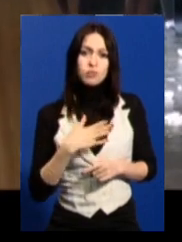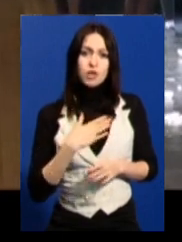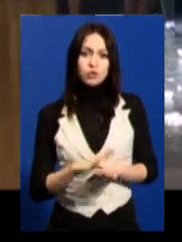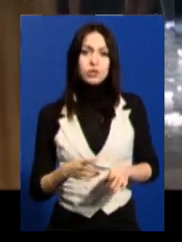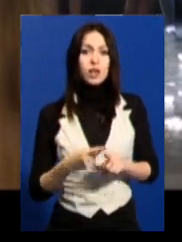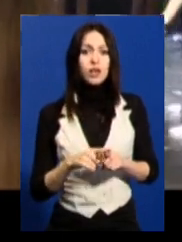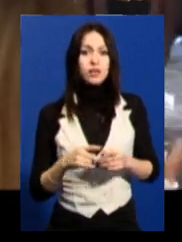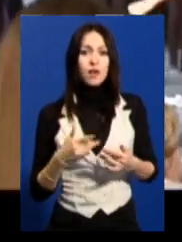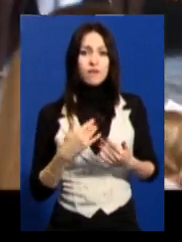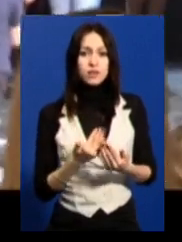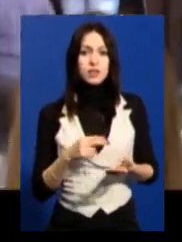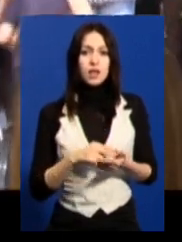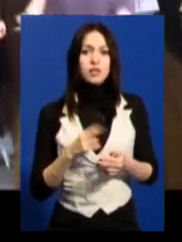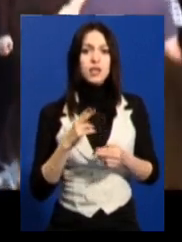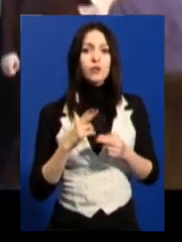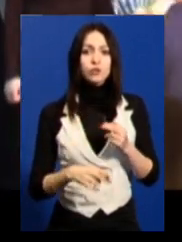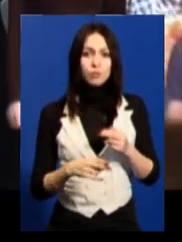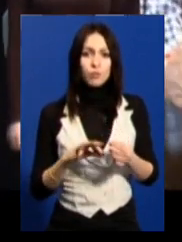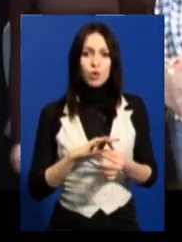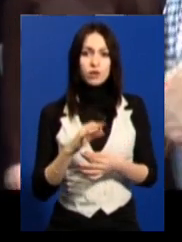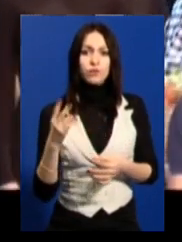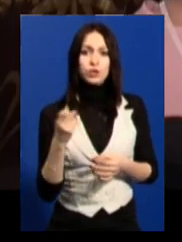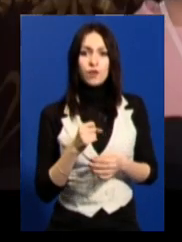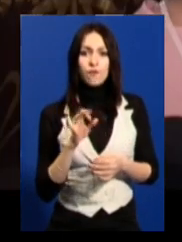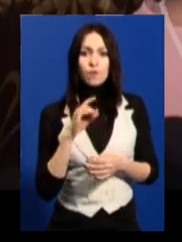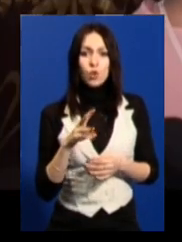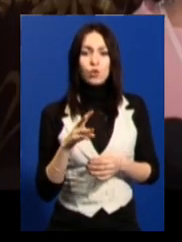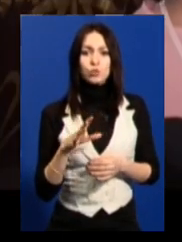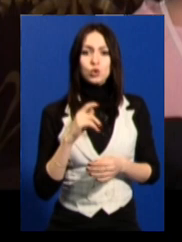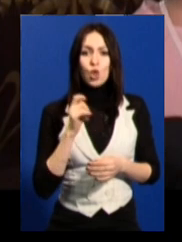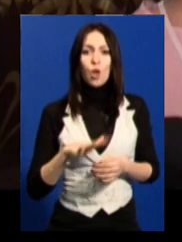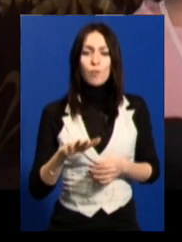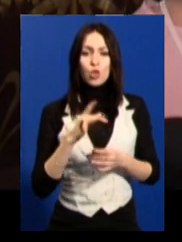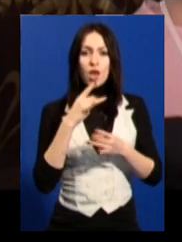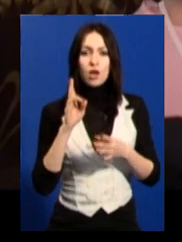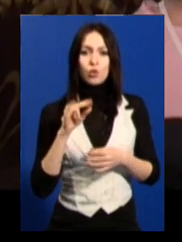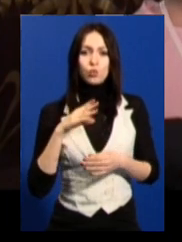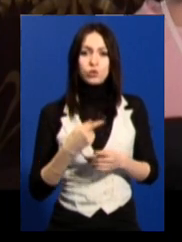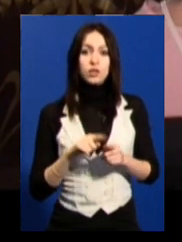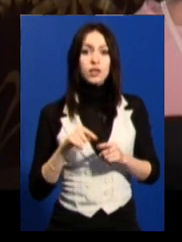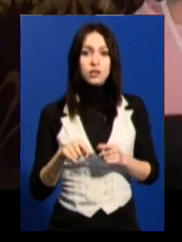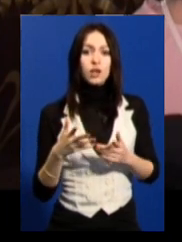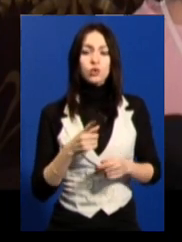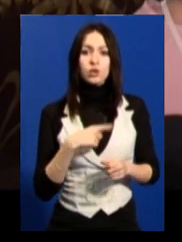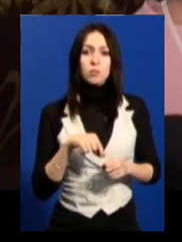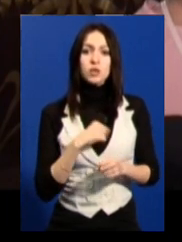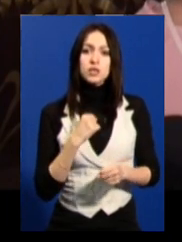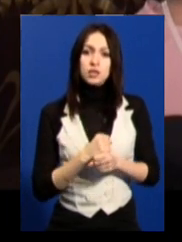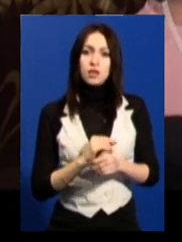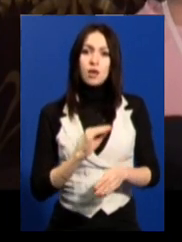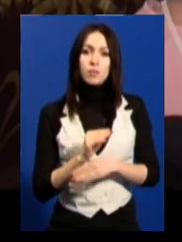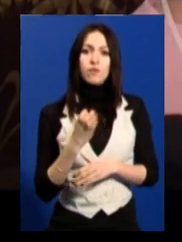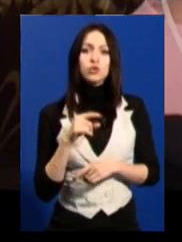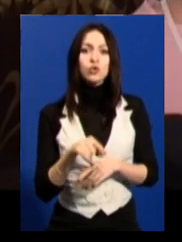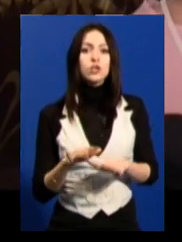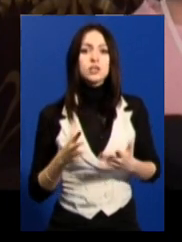вистава стала завершальним проєктом двотижневого форуму «Слобода. Культ». До цих ста подій, які ми анонсували, які ми зробили, додалися ще ті